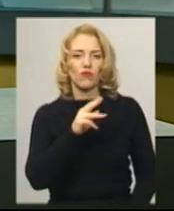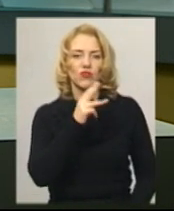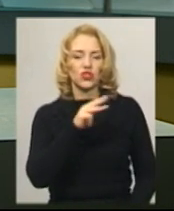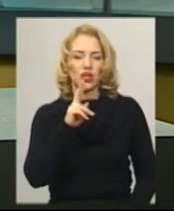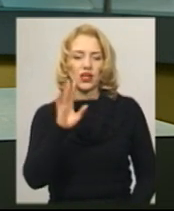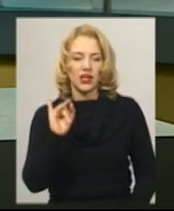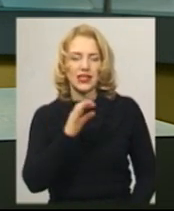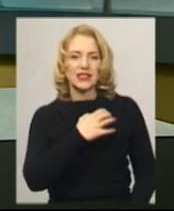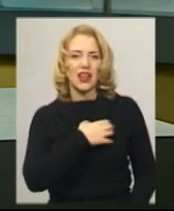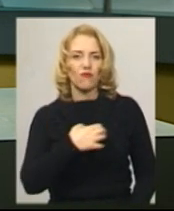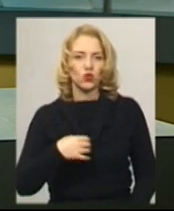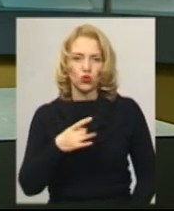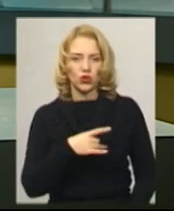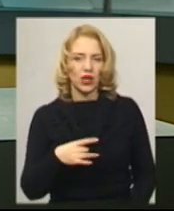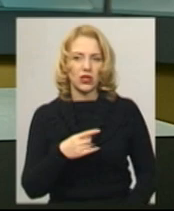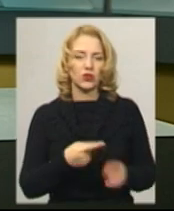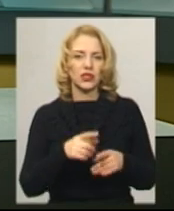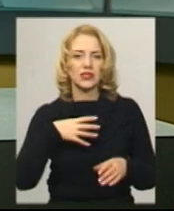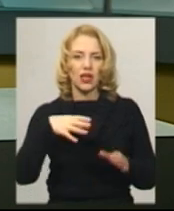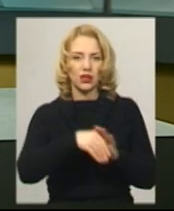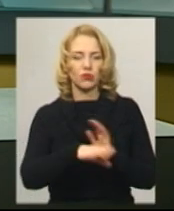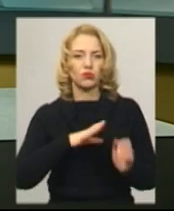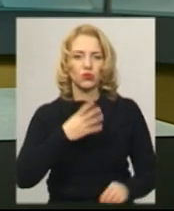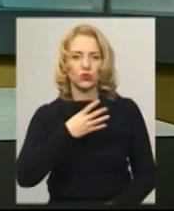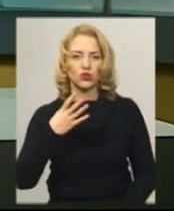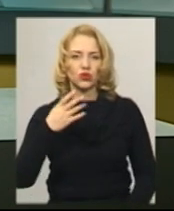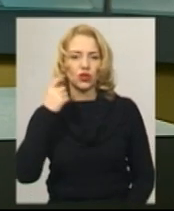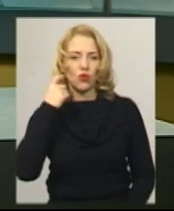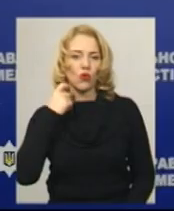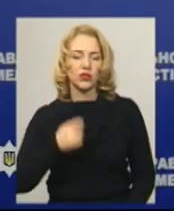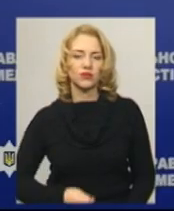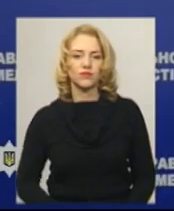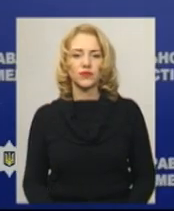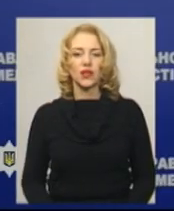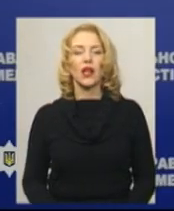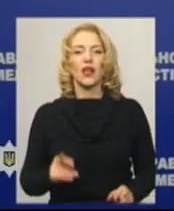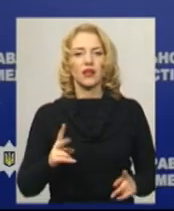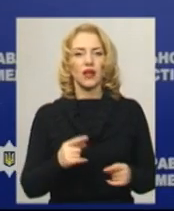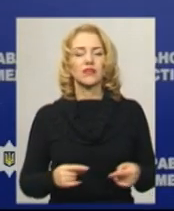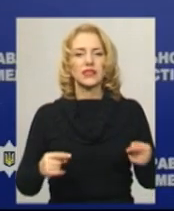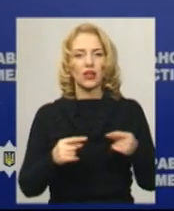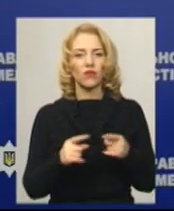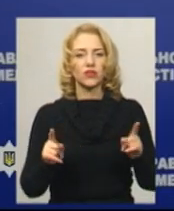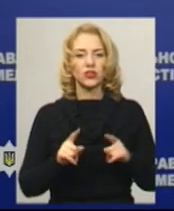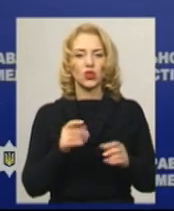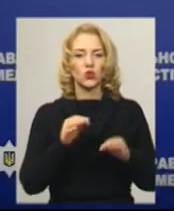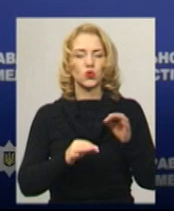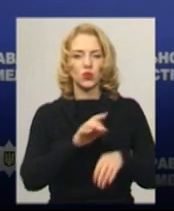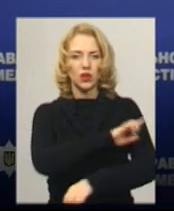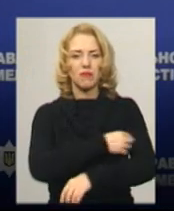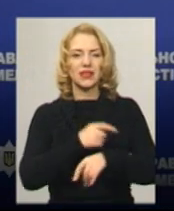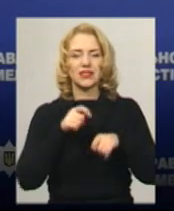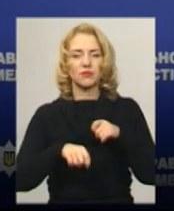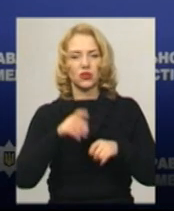Меліоративному каналі. Загиблому було 44 роки. Як встановили фахівці судмедексперти,